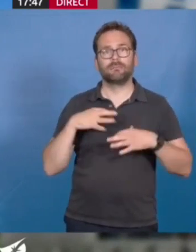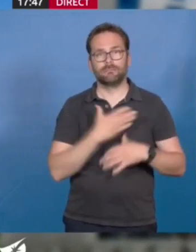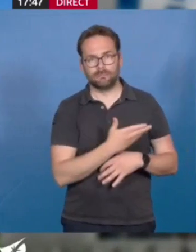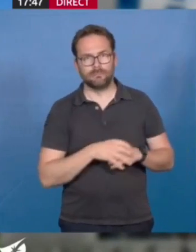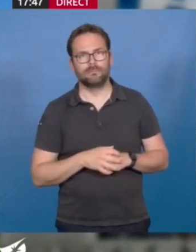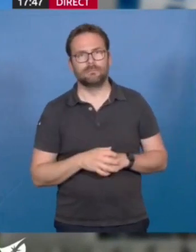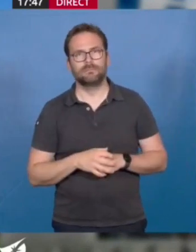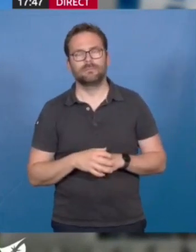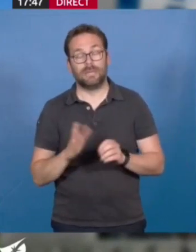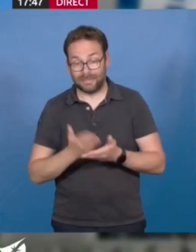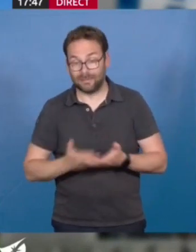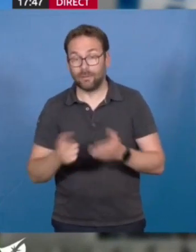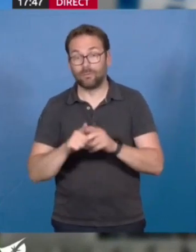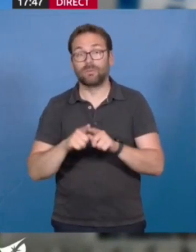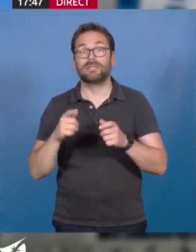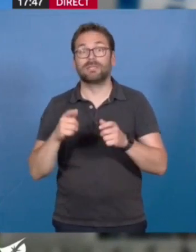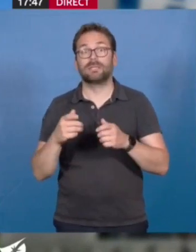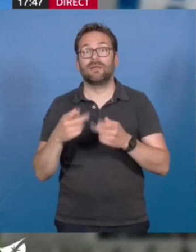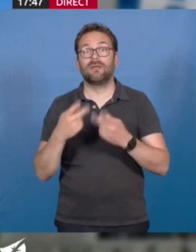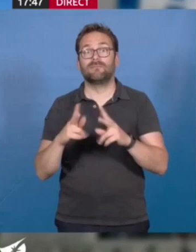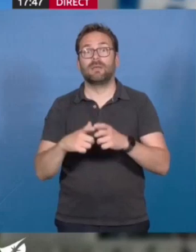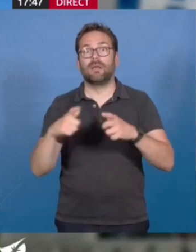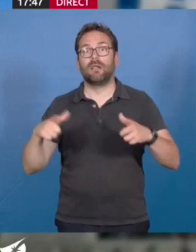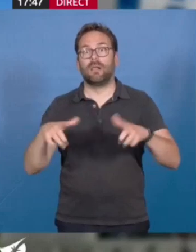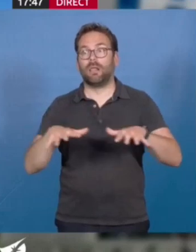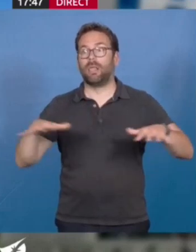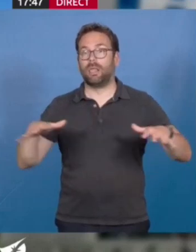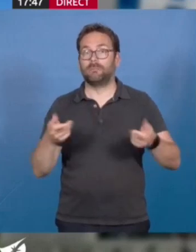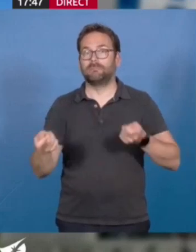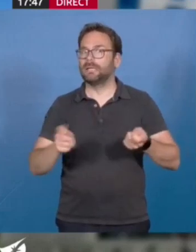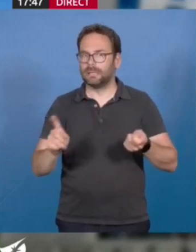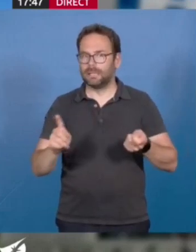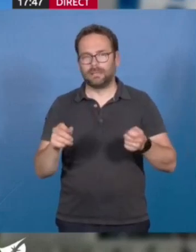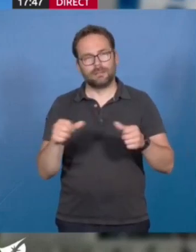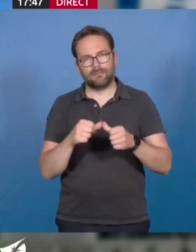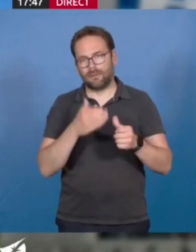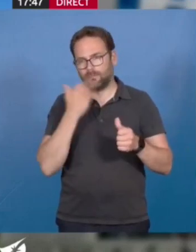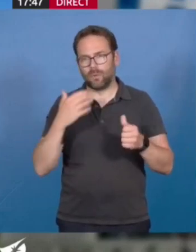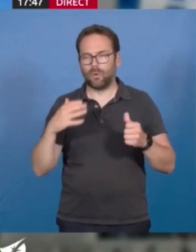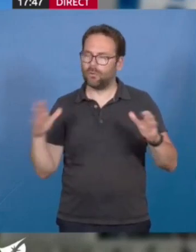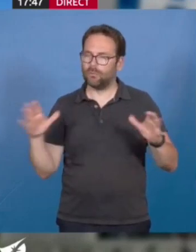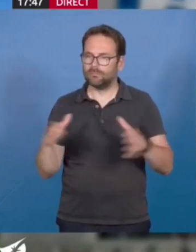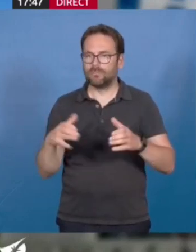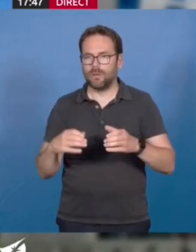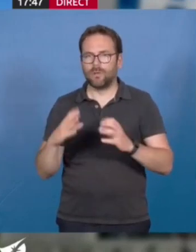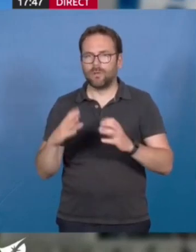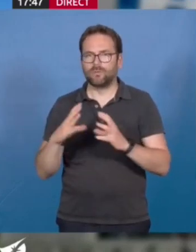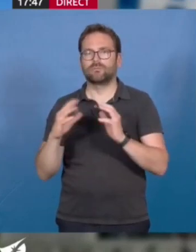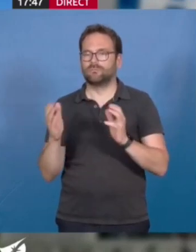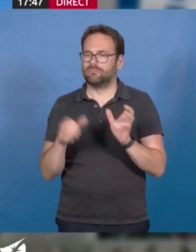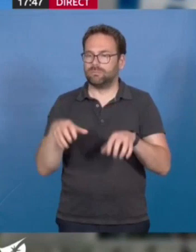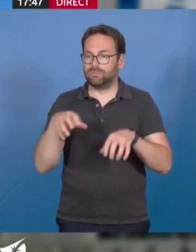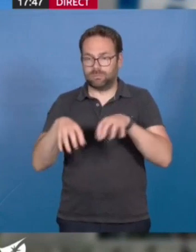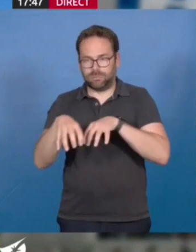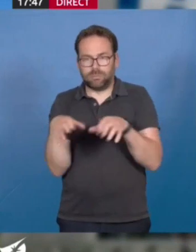lutter contre un étalement urbain non maîtrisé, nous préconisons la densification raisonnée et raisonnable, mais assumée